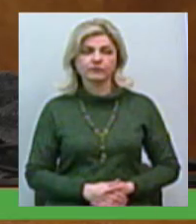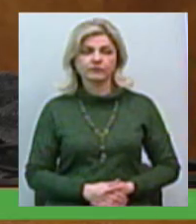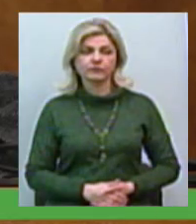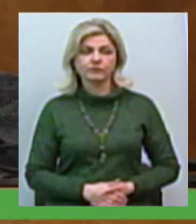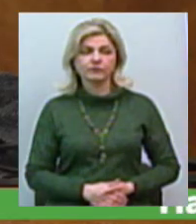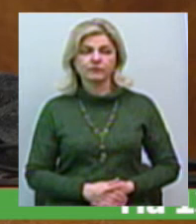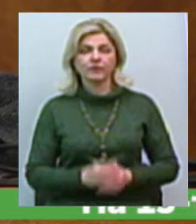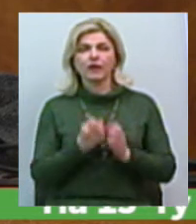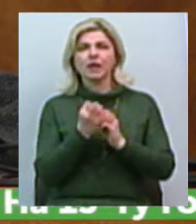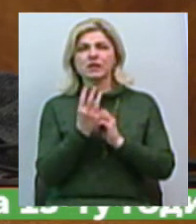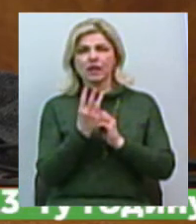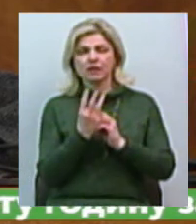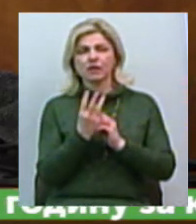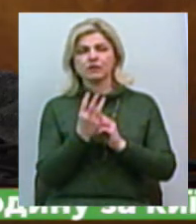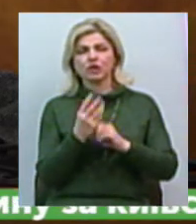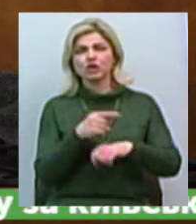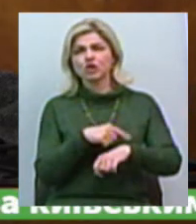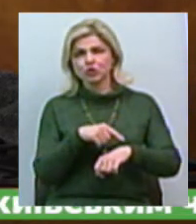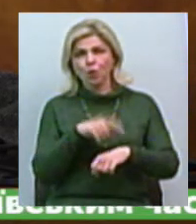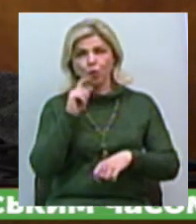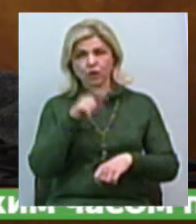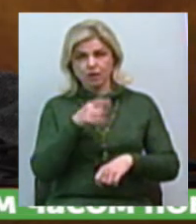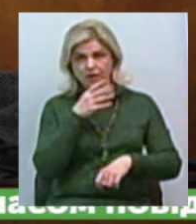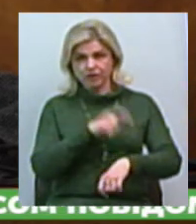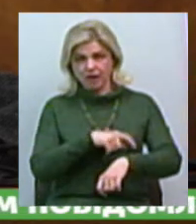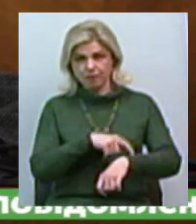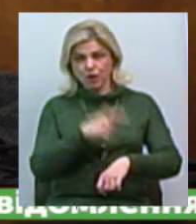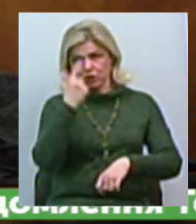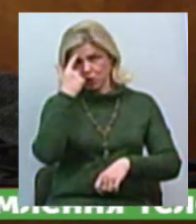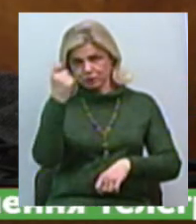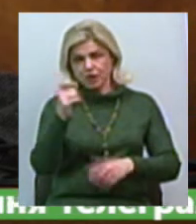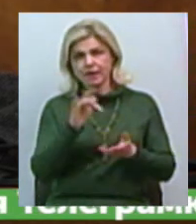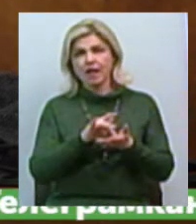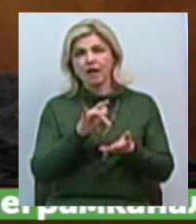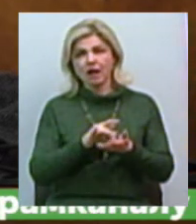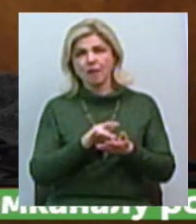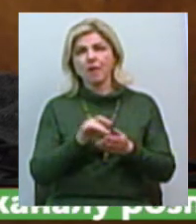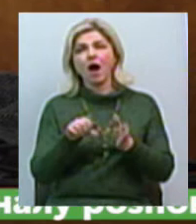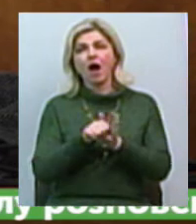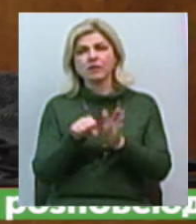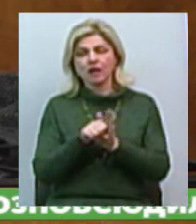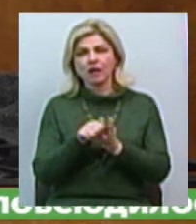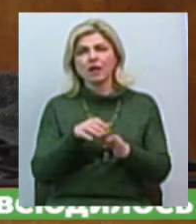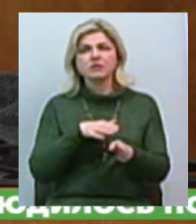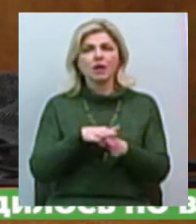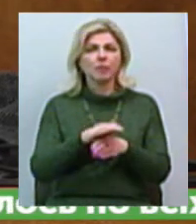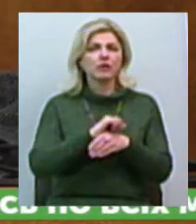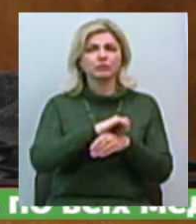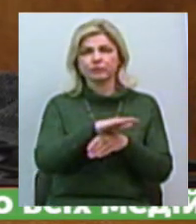Тринадцяти часам по українському времени сообщення телеграм-каналу заполонило все медийные средства